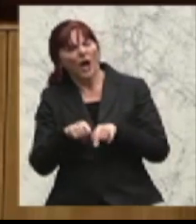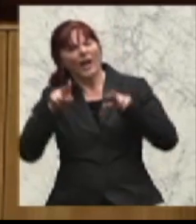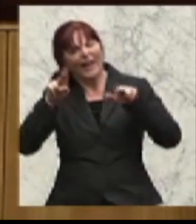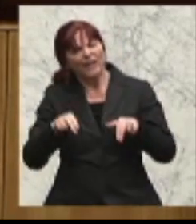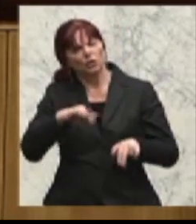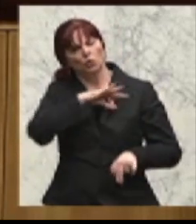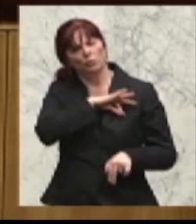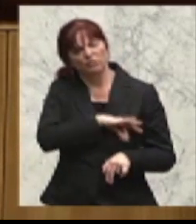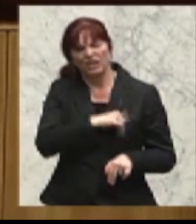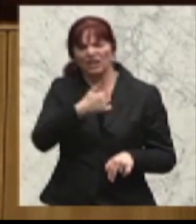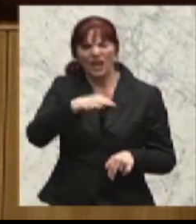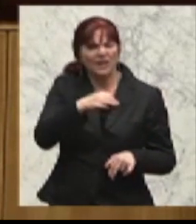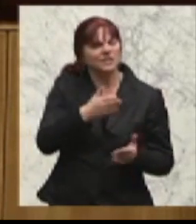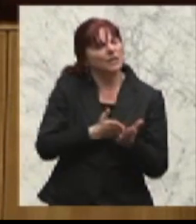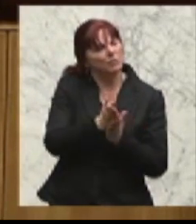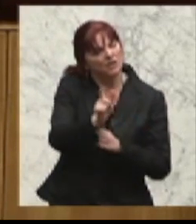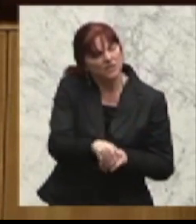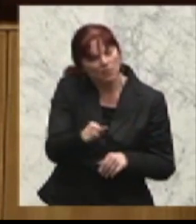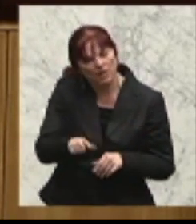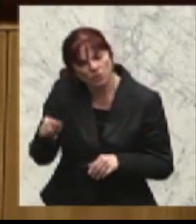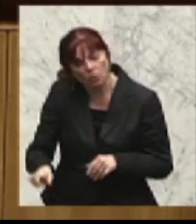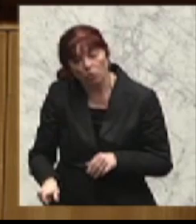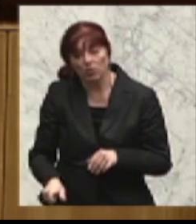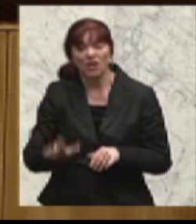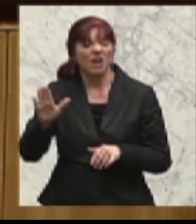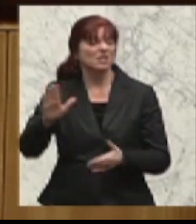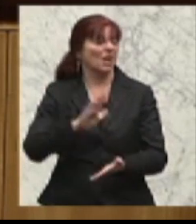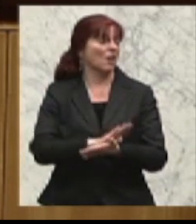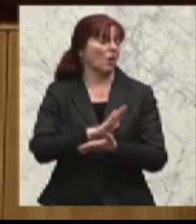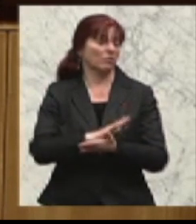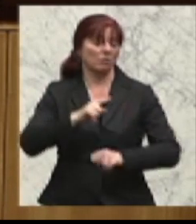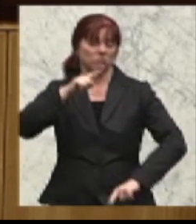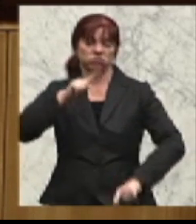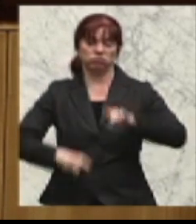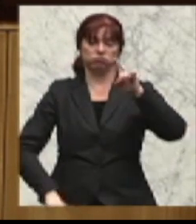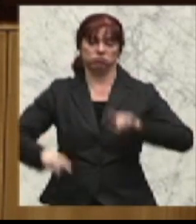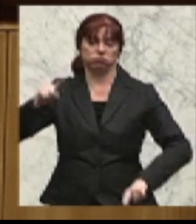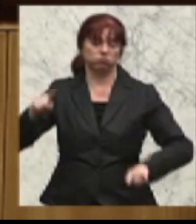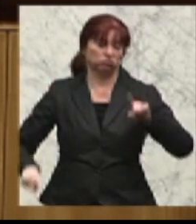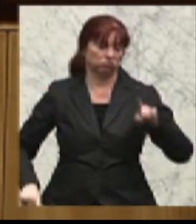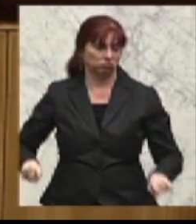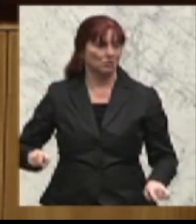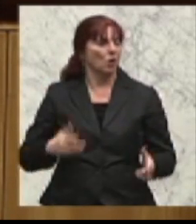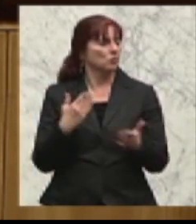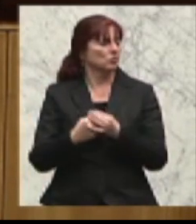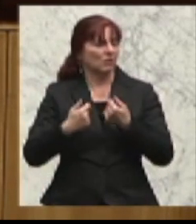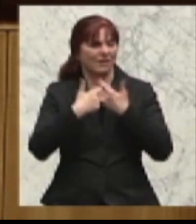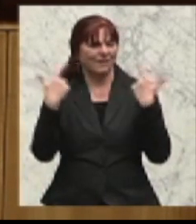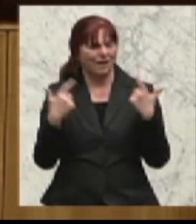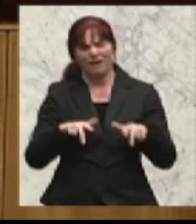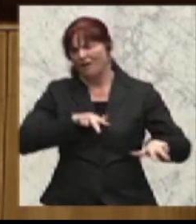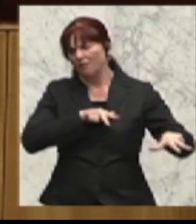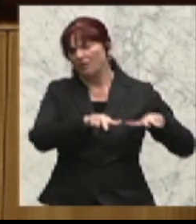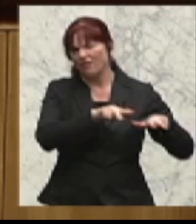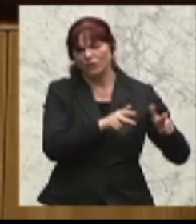Pflichten der einzelnen Bediensteten, divergiert sehr unterschiedlich von ihrer Aufgabenstellung. Und es ist eigentlich klar zu erkennen, dass ein Verwaltungsbediensteter, der